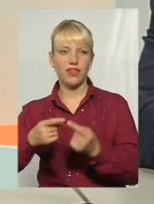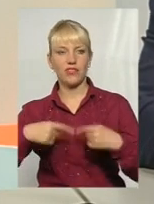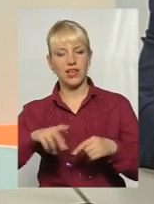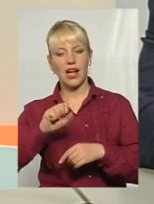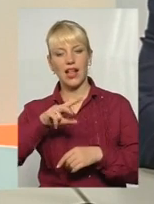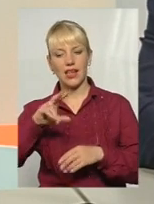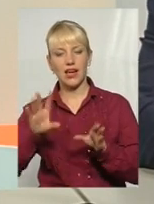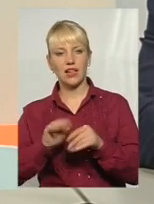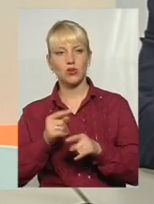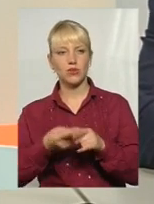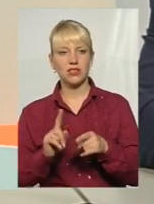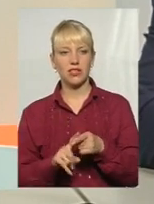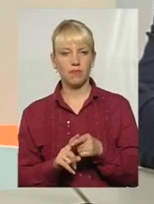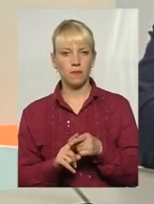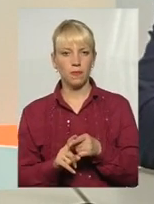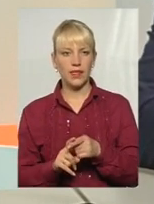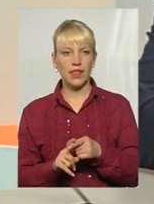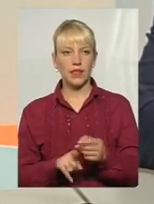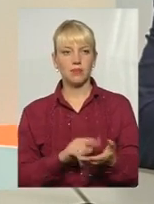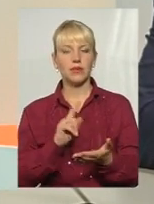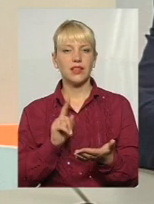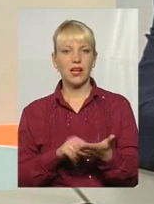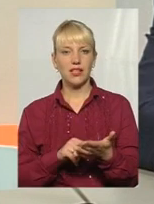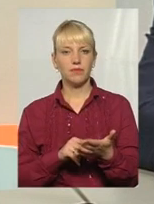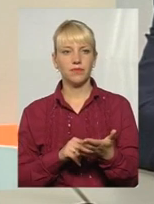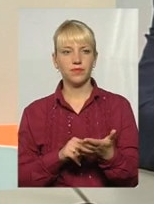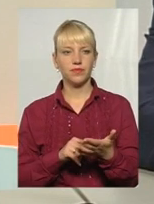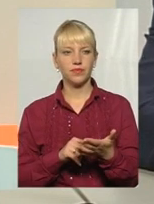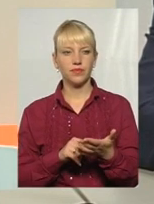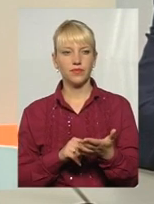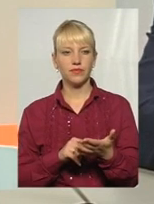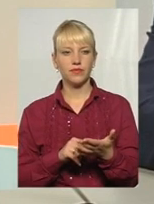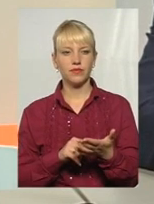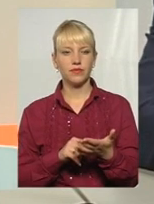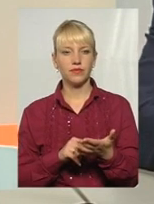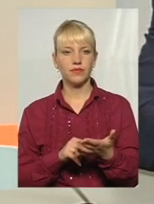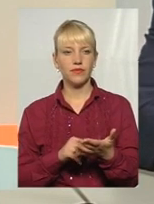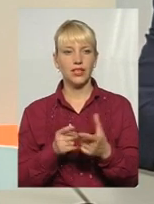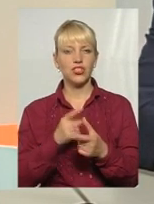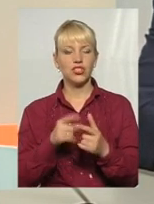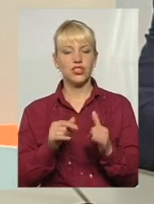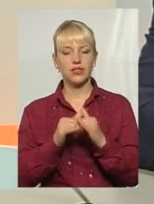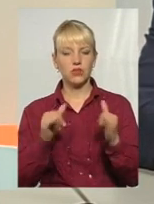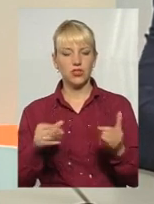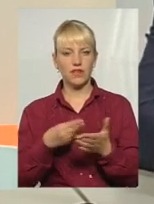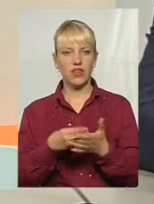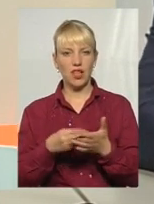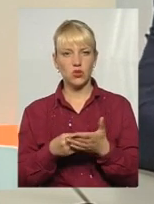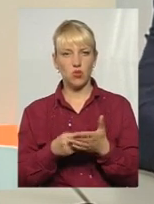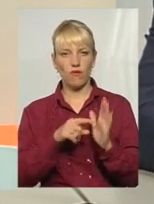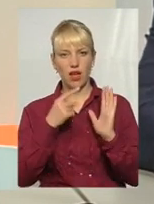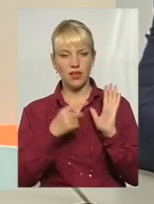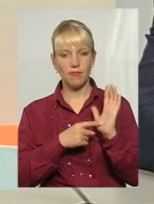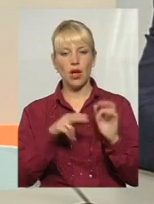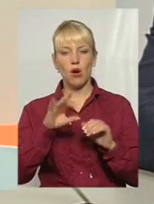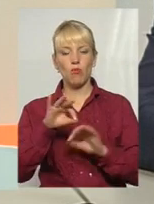разом з тим запитання, чи збільшується фінансування. По проєкту